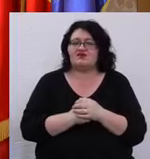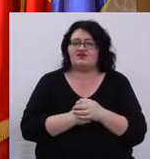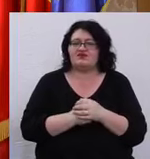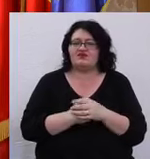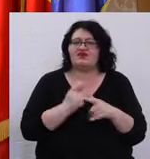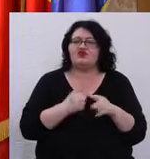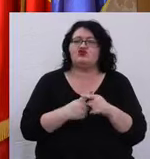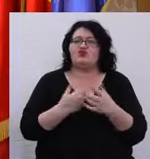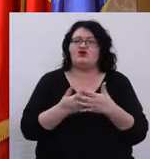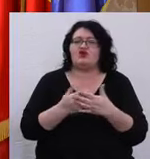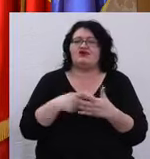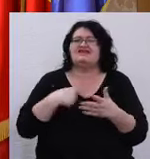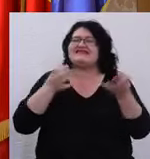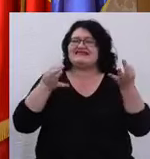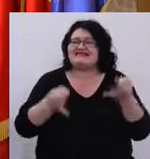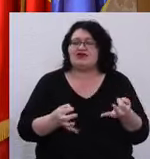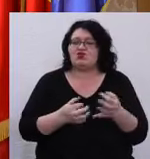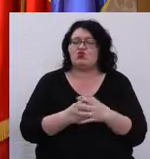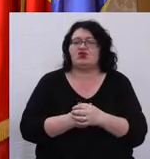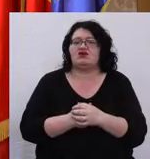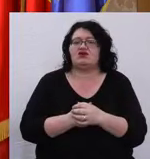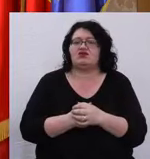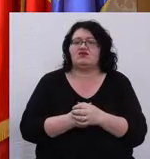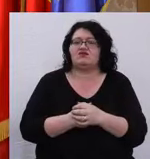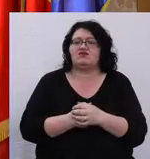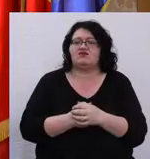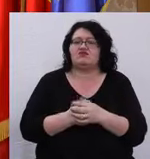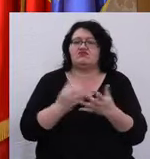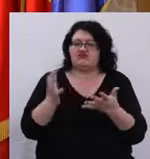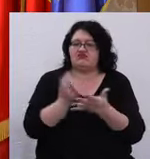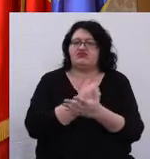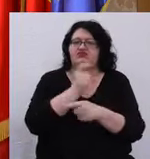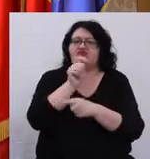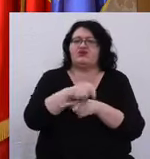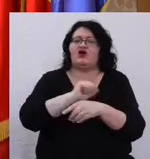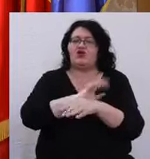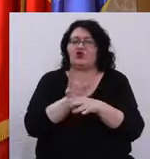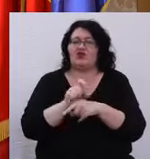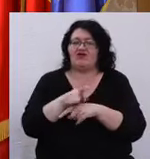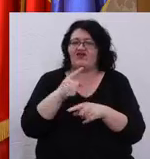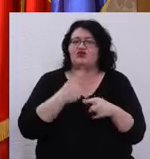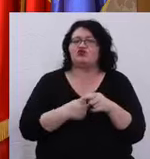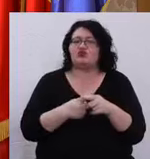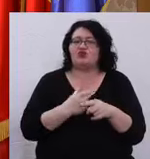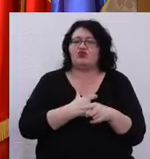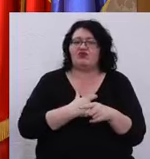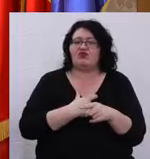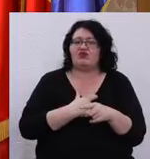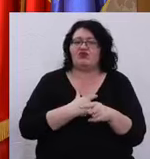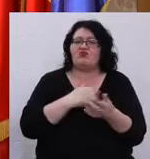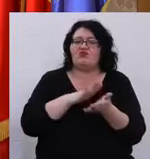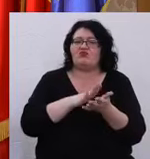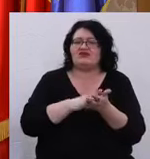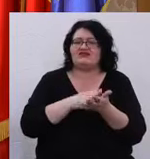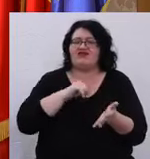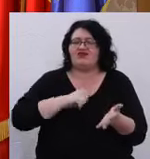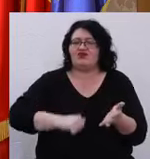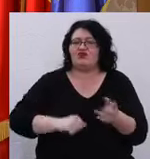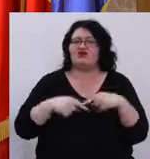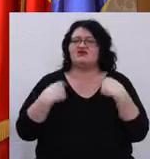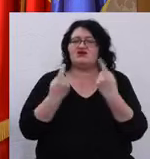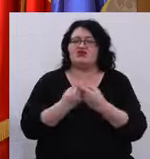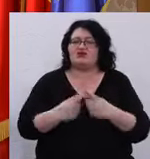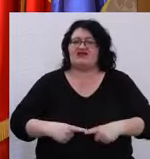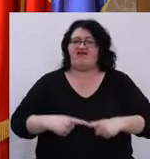Și atunci sunt absolut sigur că vom învinge această pandemie și vom păstra și democrația